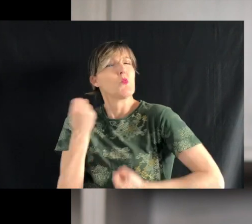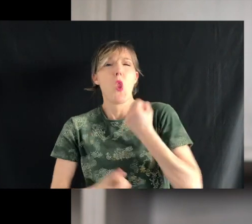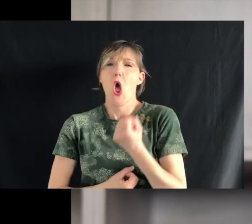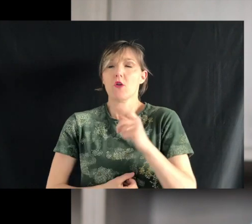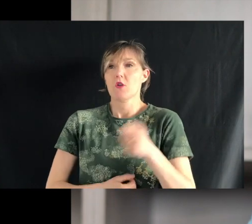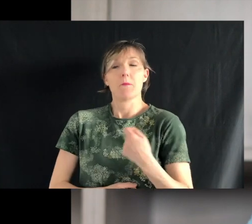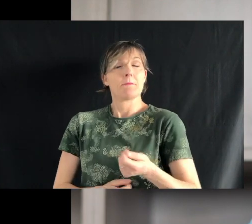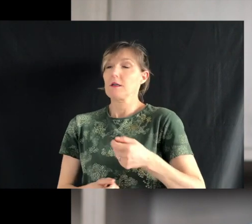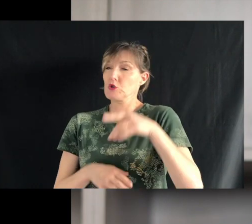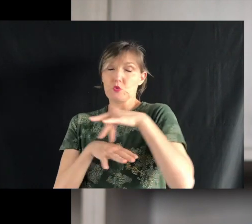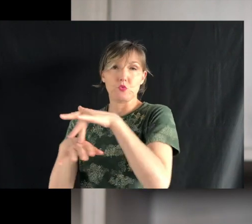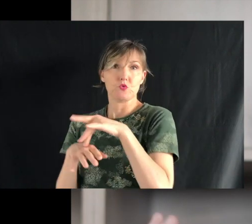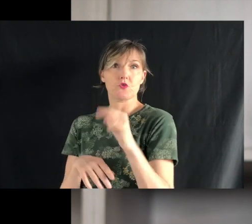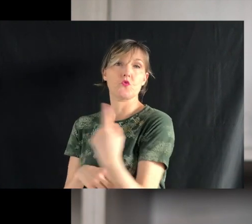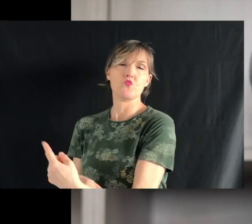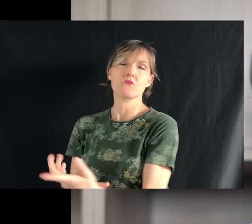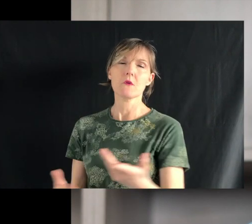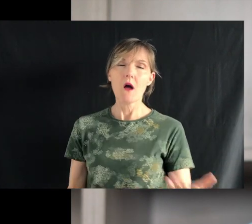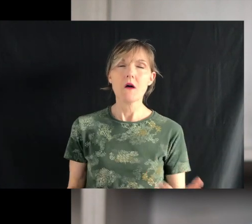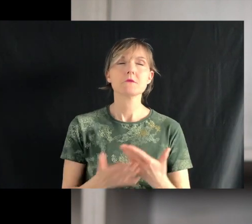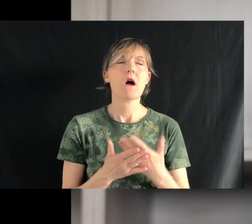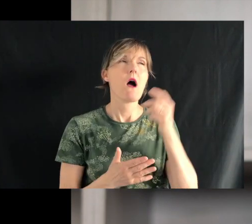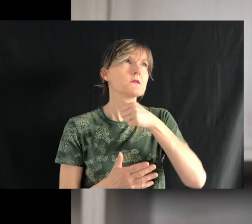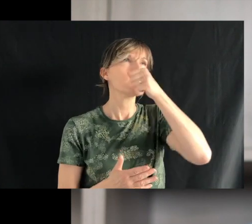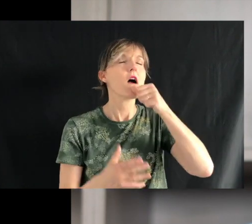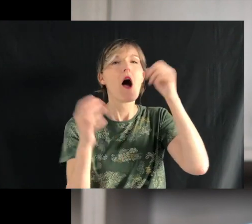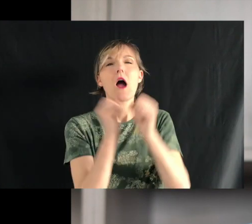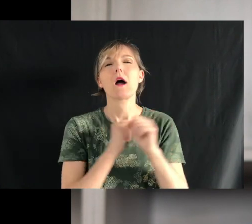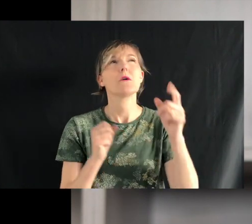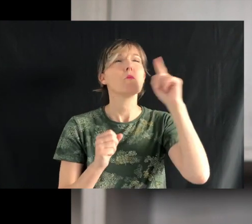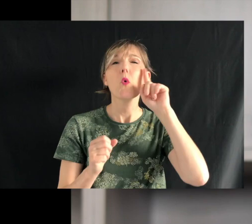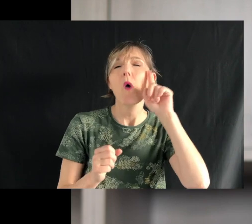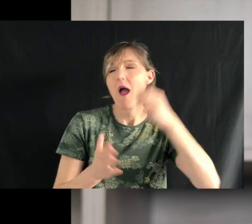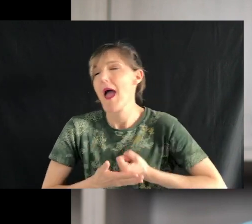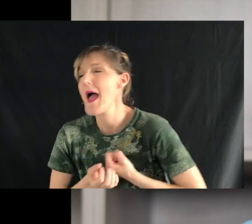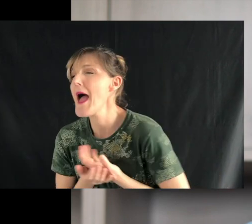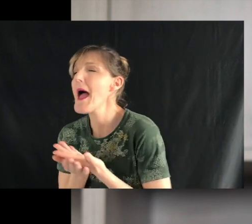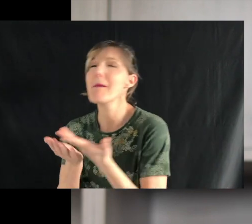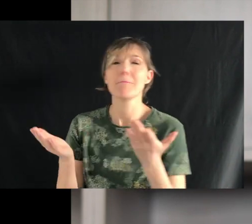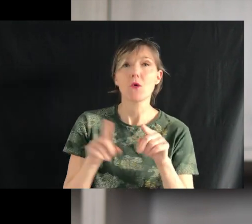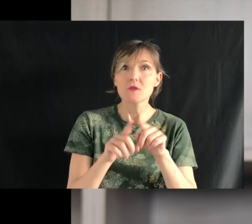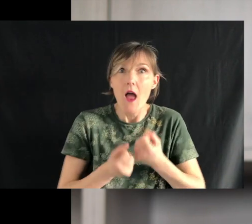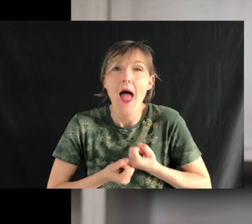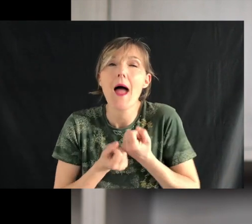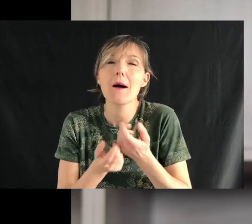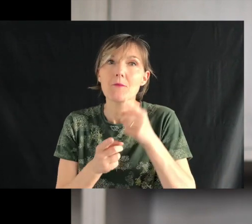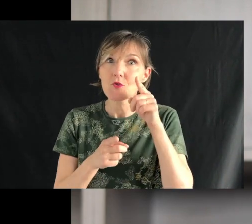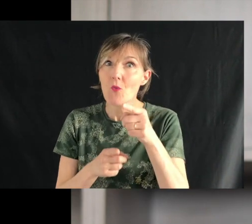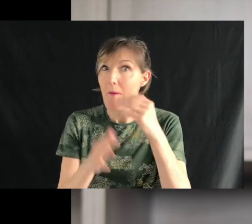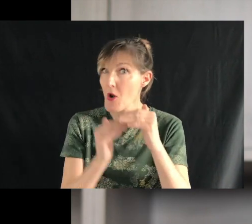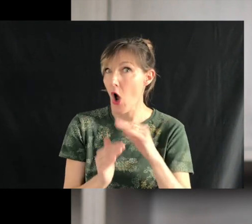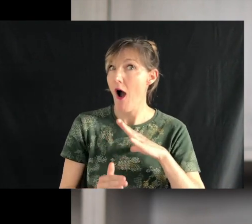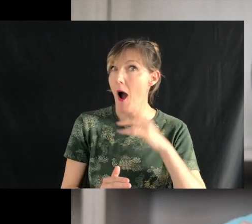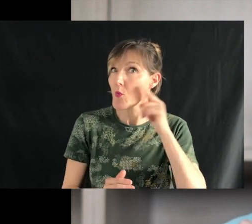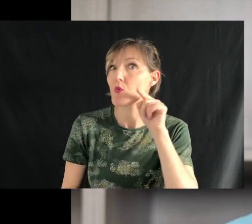méritées. Oh, quel sacrifice extraordinaire ! Tellement il nous aime, tellement il t'aime et qu'il a un plan